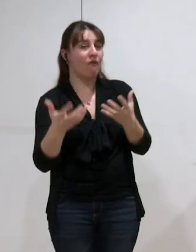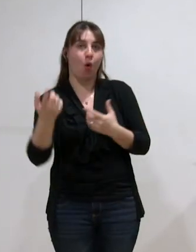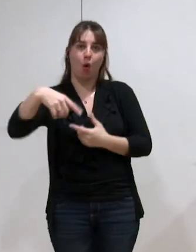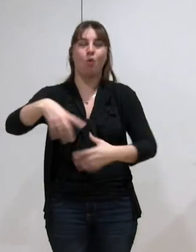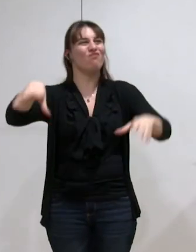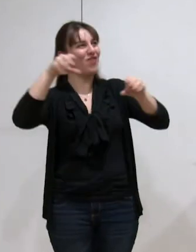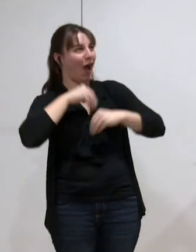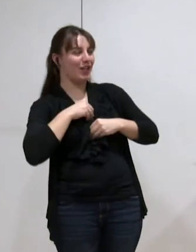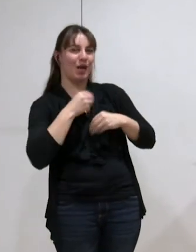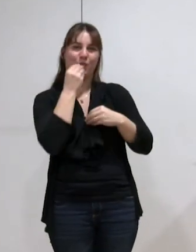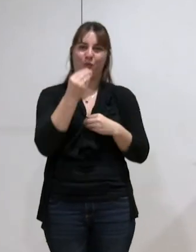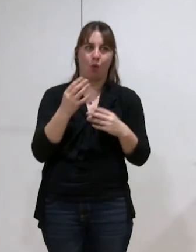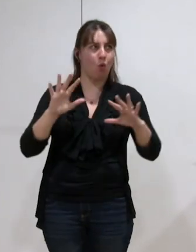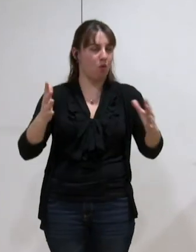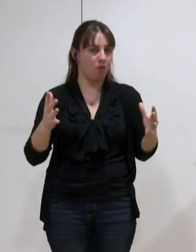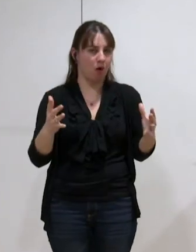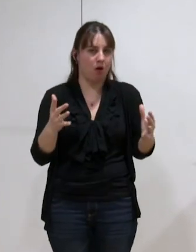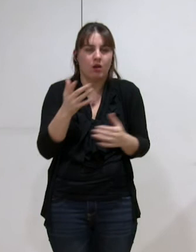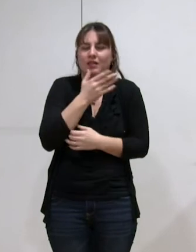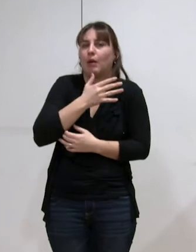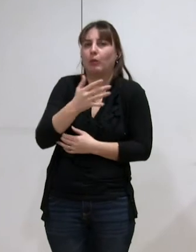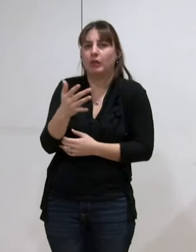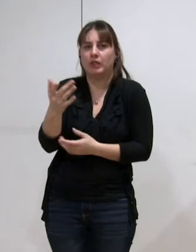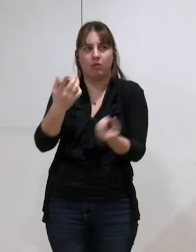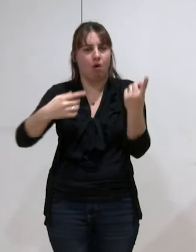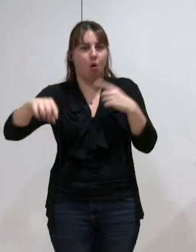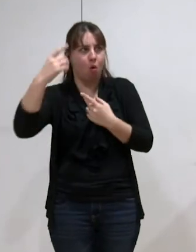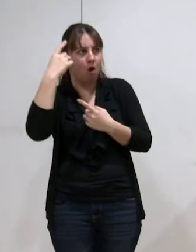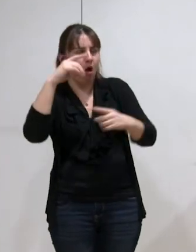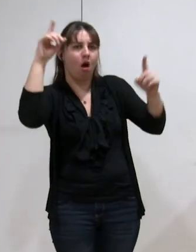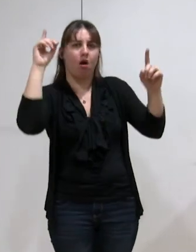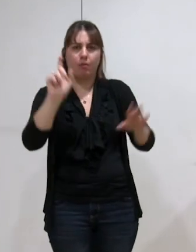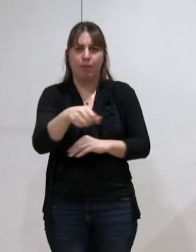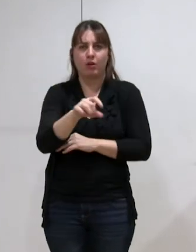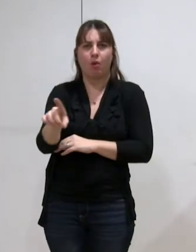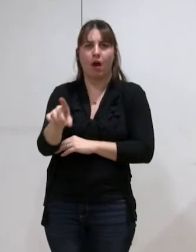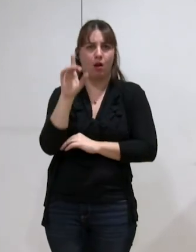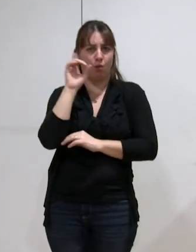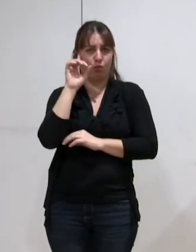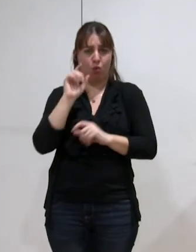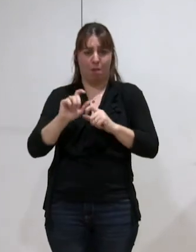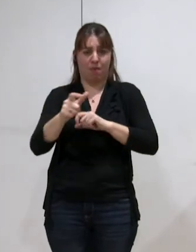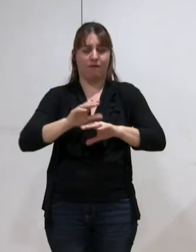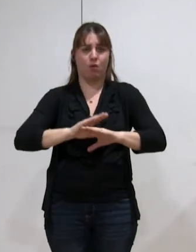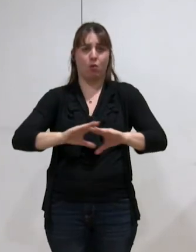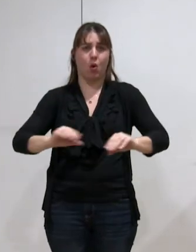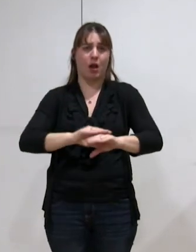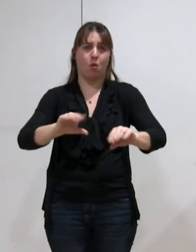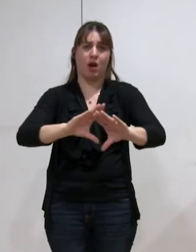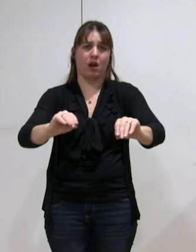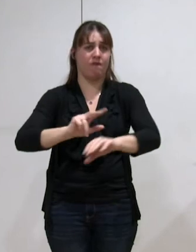philosophie, à cette logique qui devrait produire les effets inverses ? Et c'est